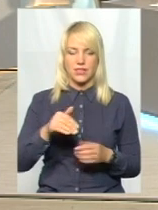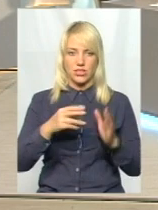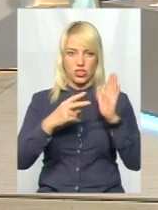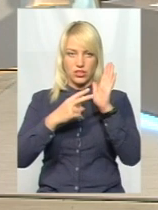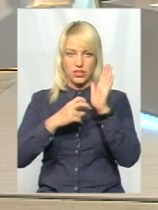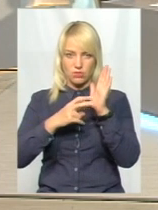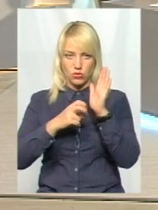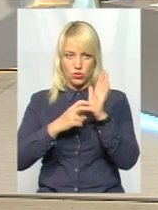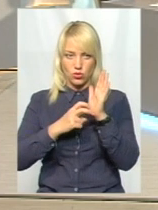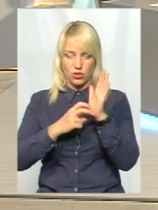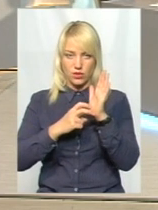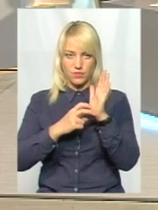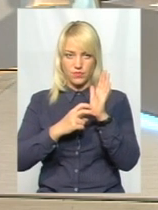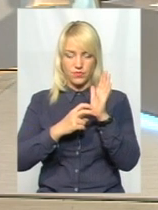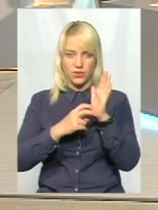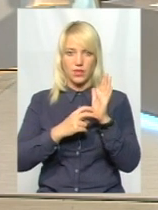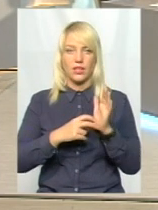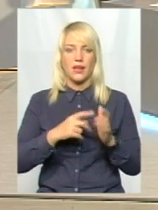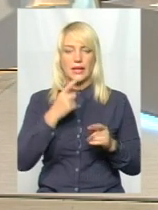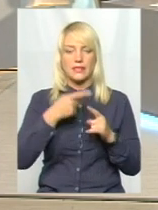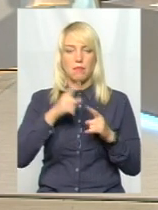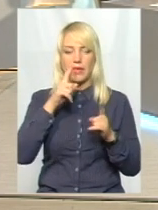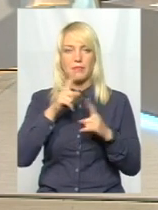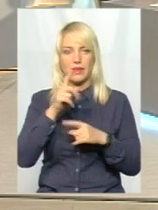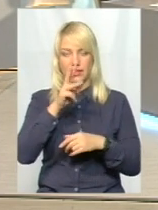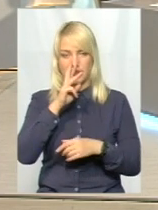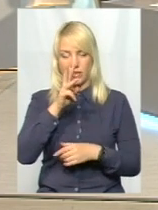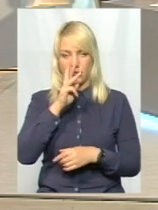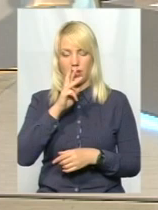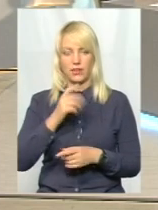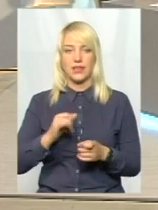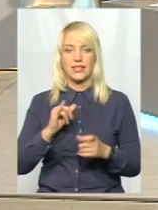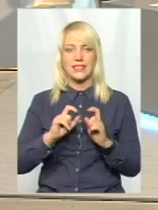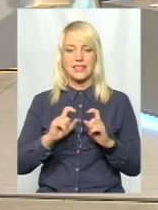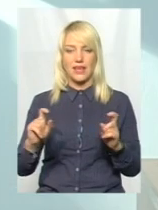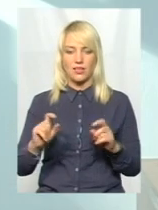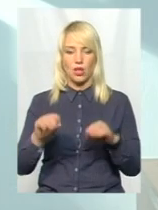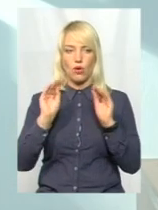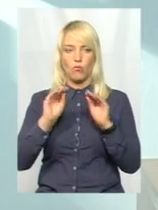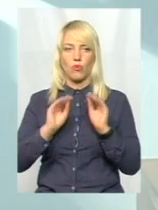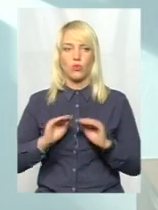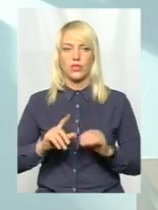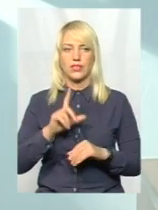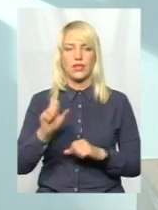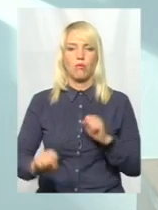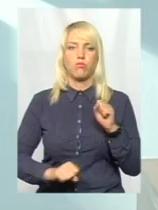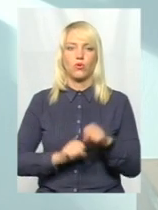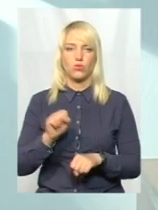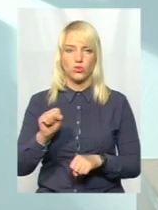гривні на сьогодні, наскільки я пам'ятаю. І з закладу складено протокол за порушення